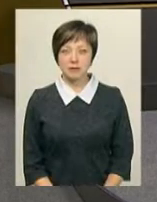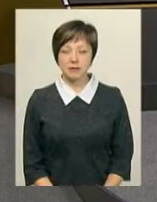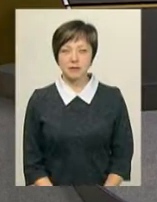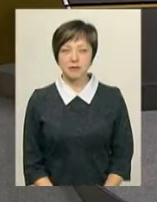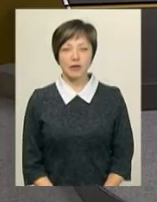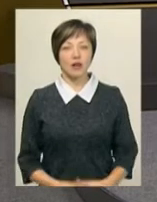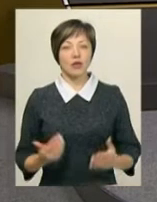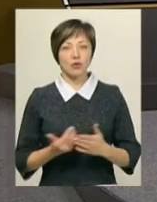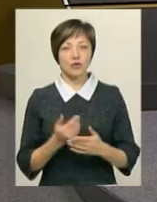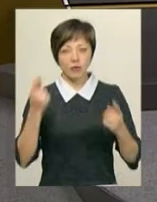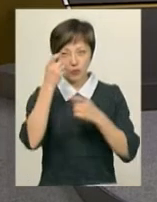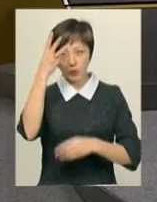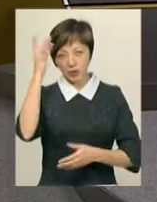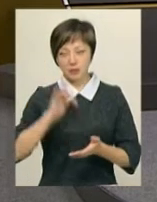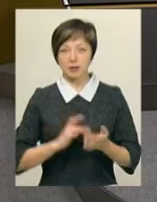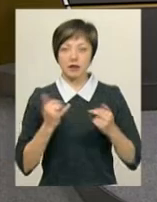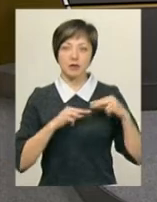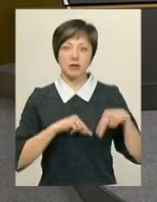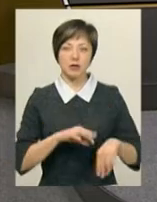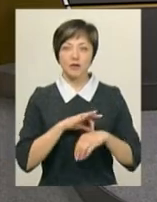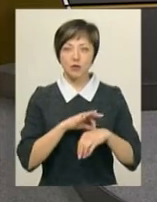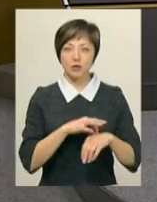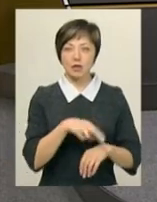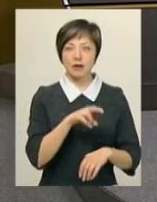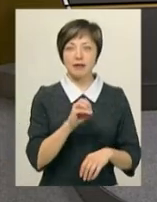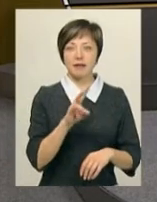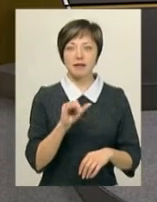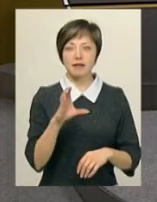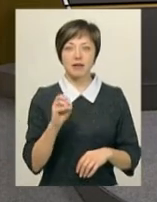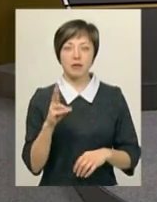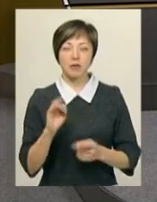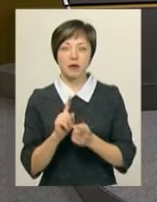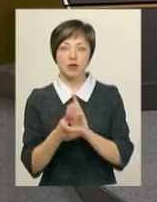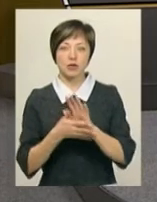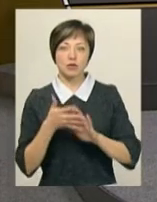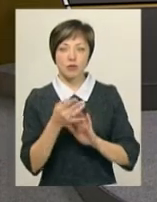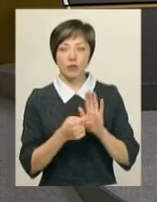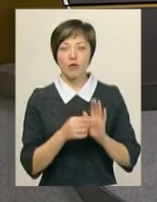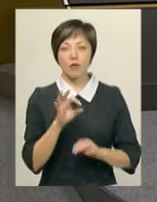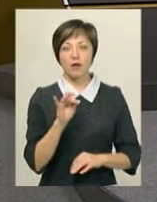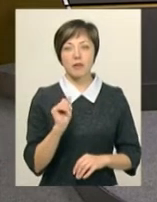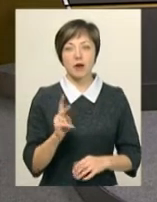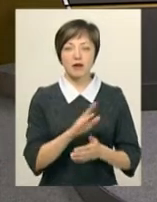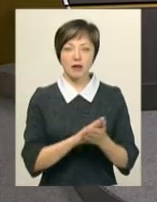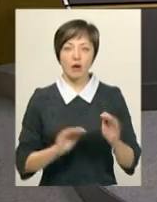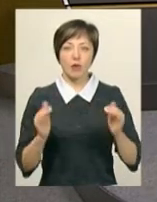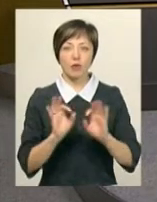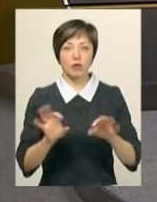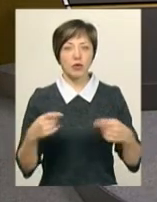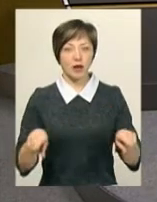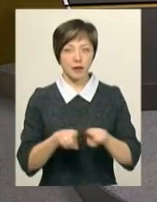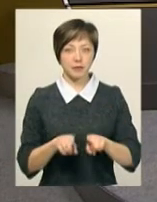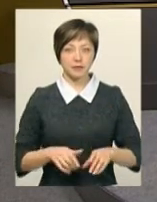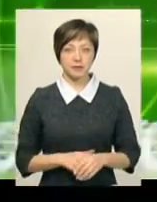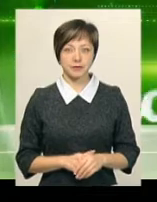Новини в ефірі Поділля Центр. У студії для вас працюють ведуча Дарина Денисенко, переклад на жестову мову Ольга Рибак. Далі коротко про таке.